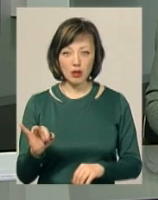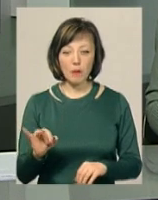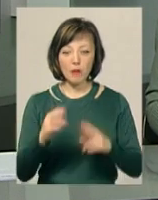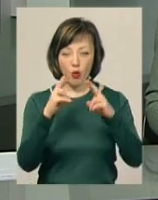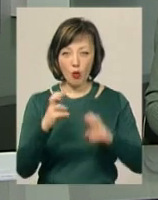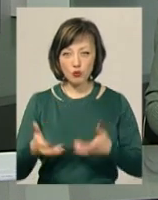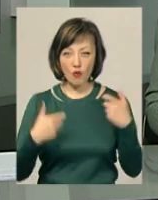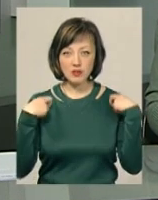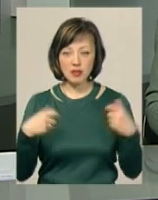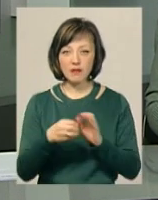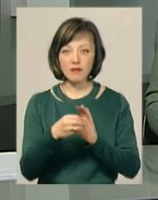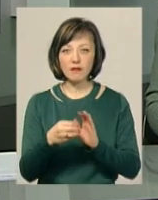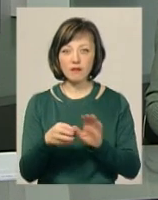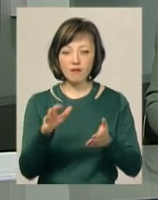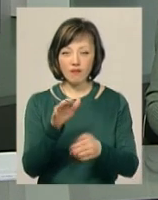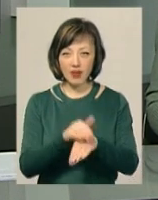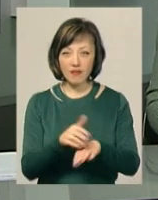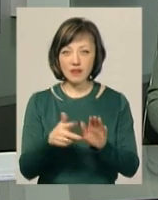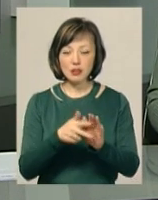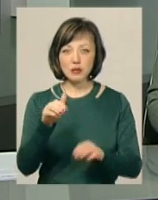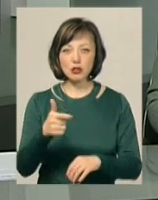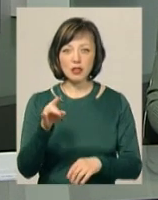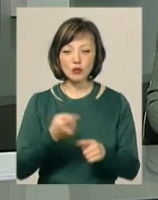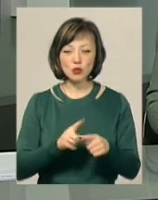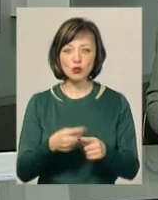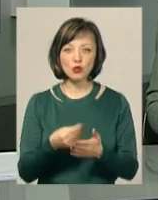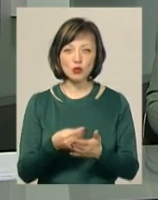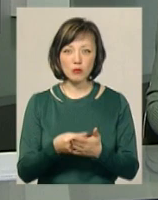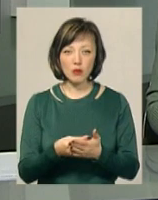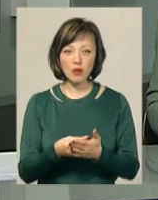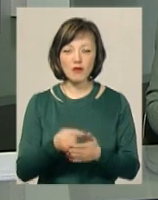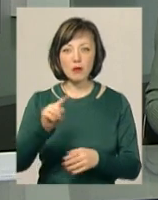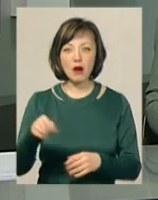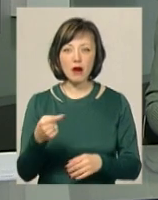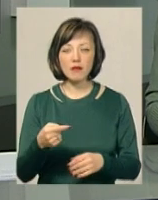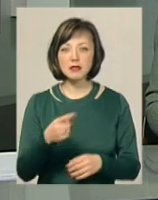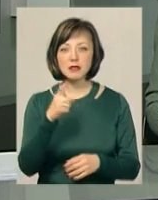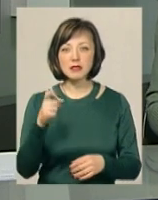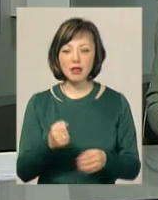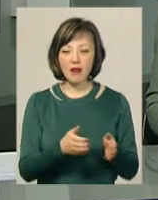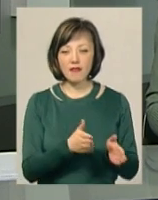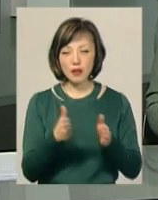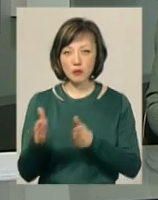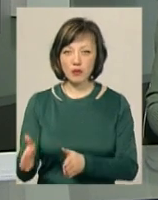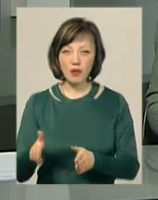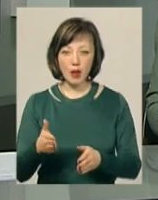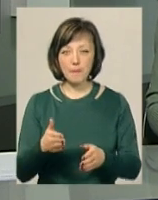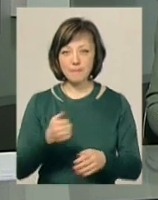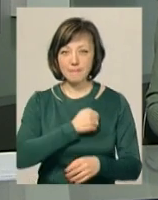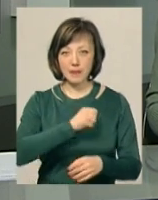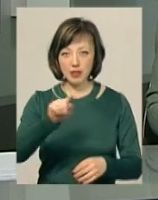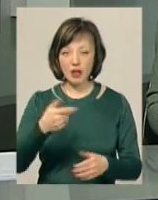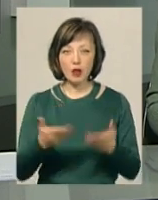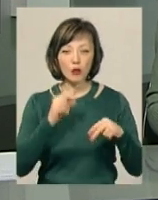обшуках офіцера виявили 8 тисяч гривень. Цю суму, за словами Олександр Базана, посадовець вимагав за відтермінування призову. Якщо провину